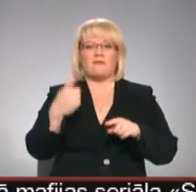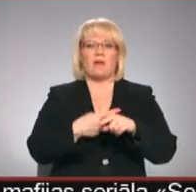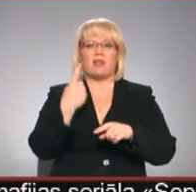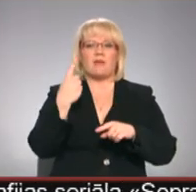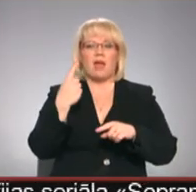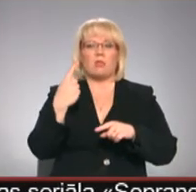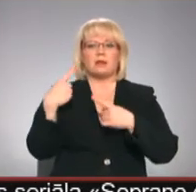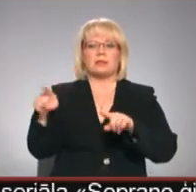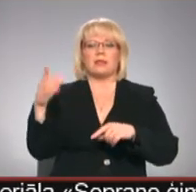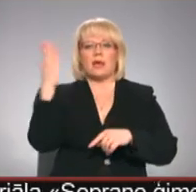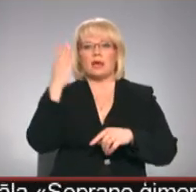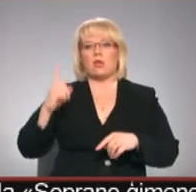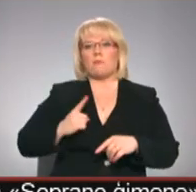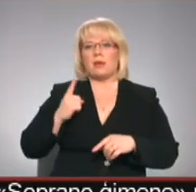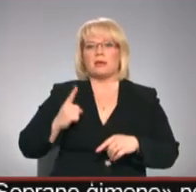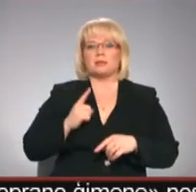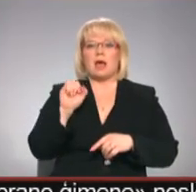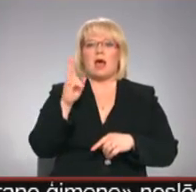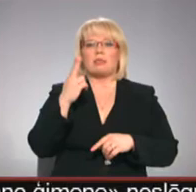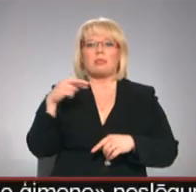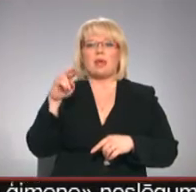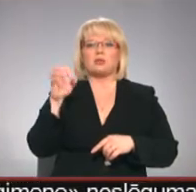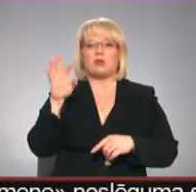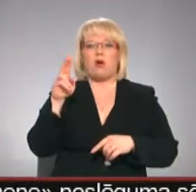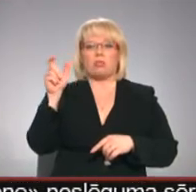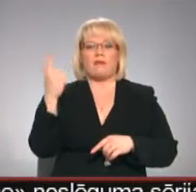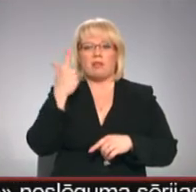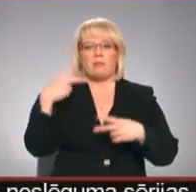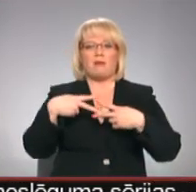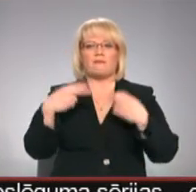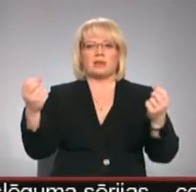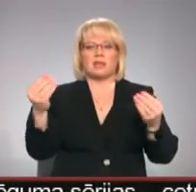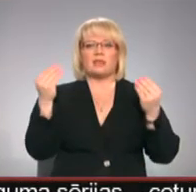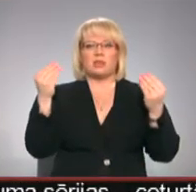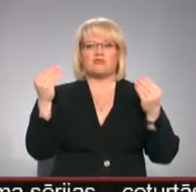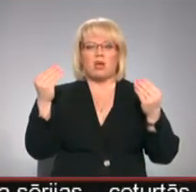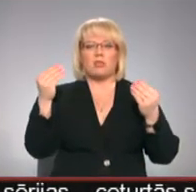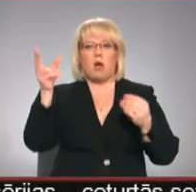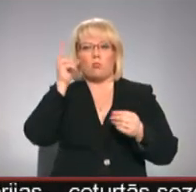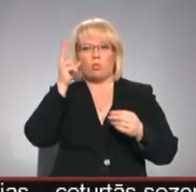vienā alternatīvā kino meistara Vese Andersona filmā – Viesnīca dižanā Budapēšta.